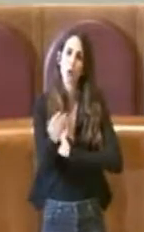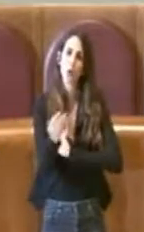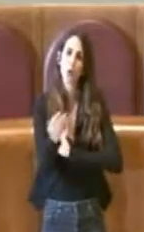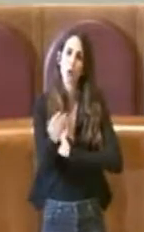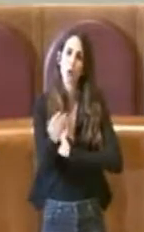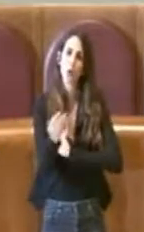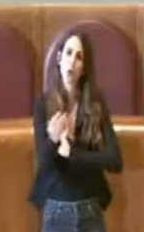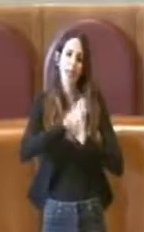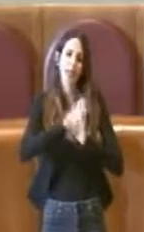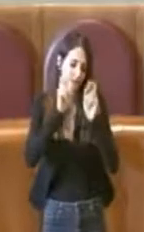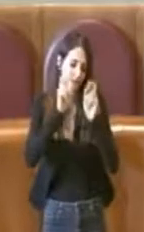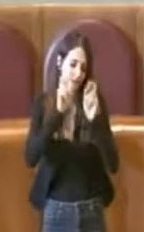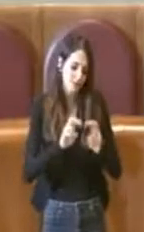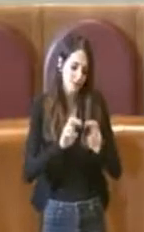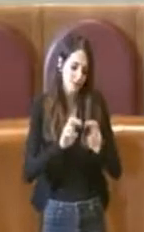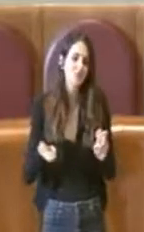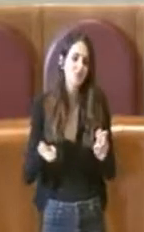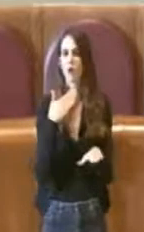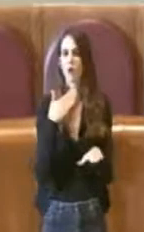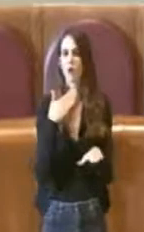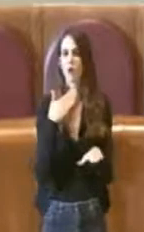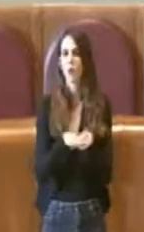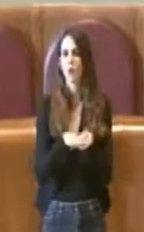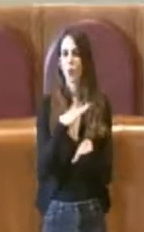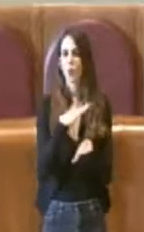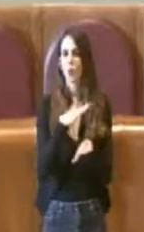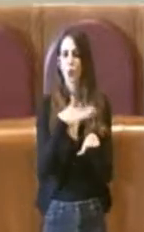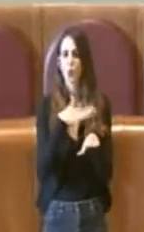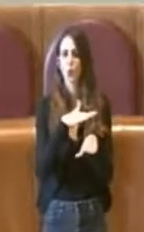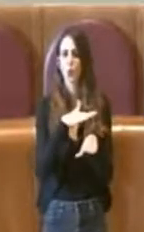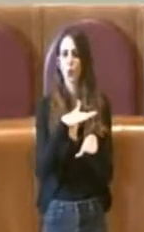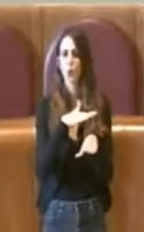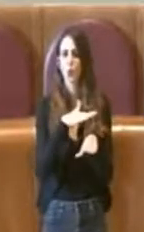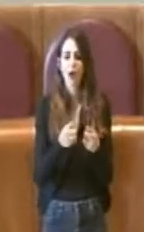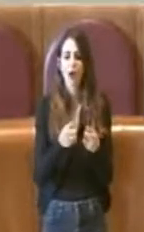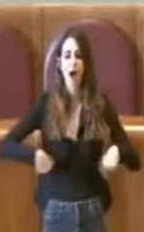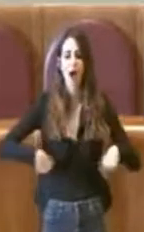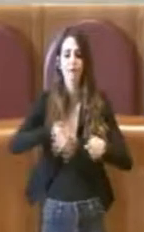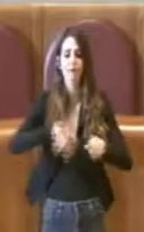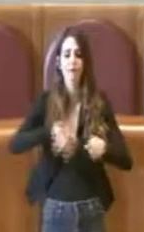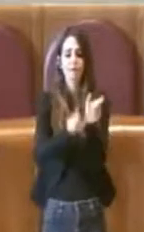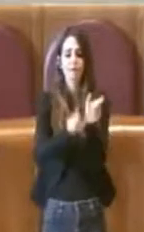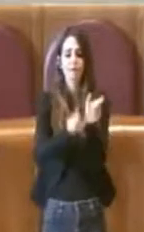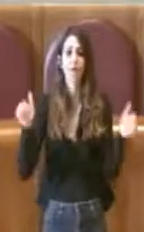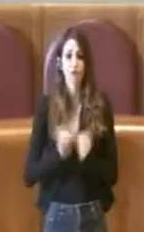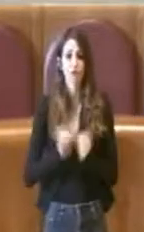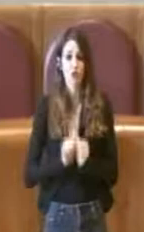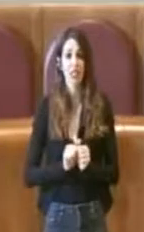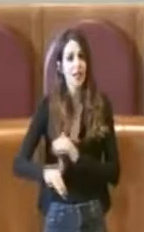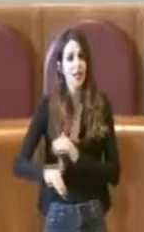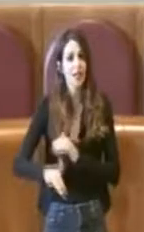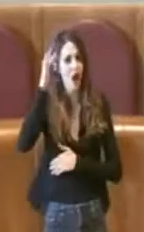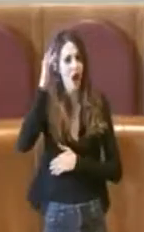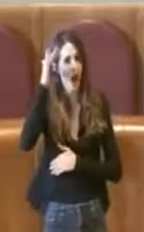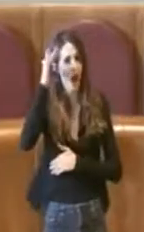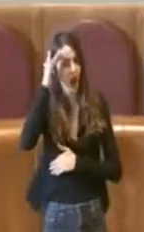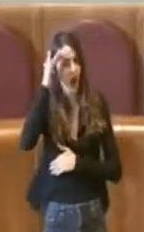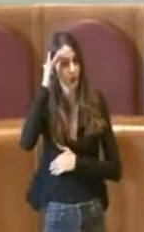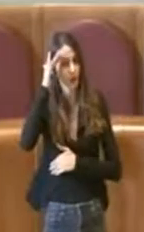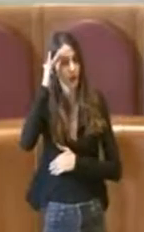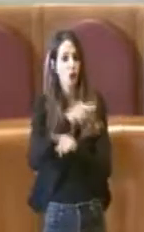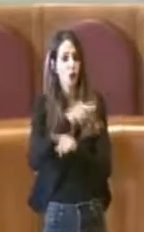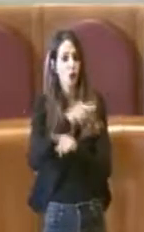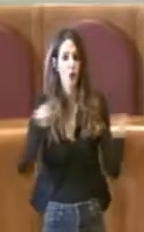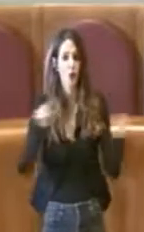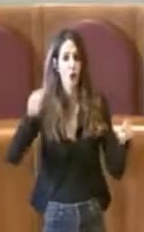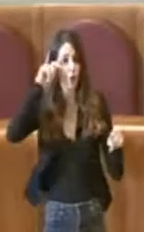come d'abitudine, ascoltammo in quella sede sia i cittadini coinvolti nella truffa